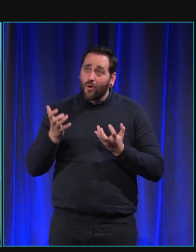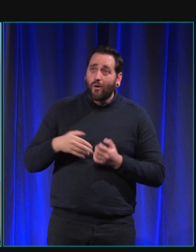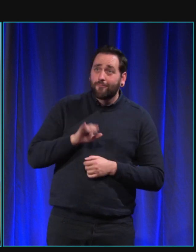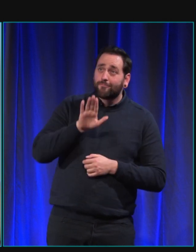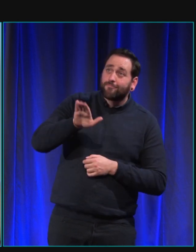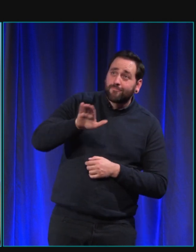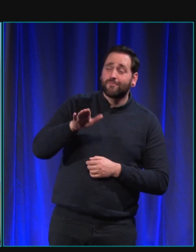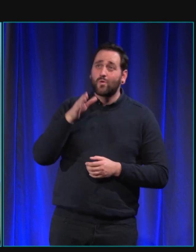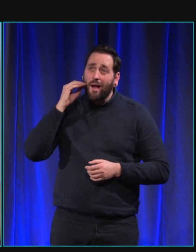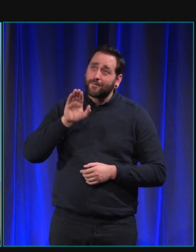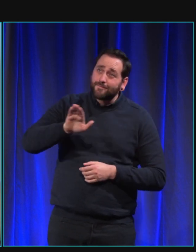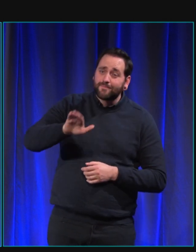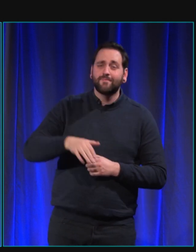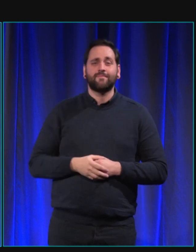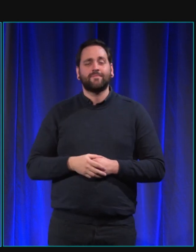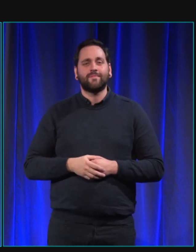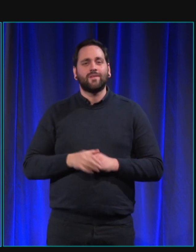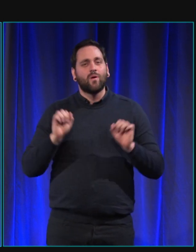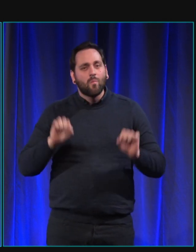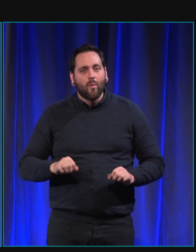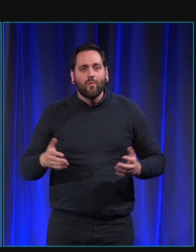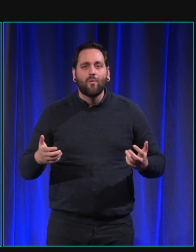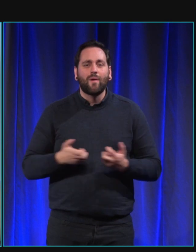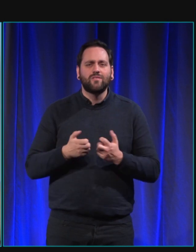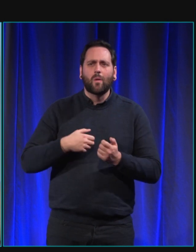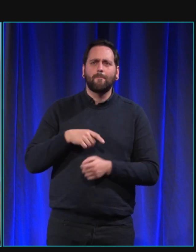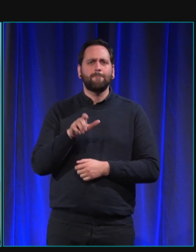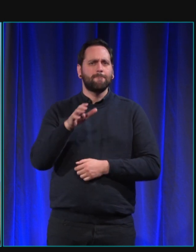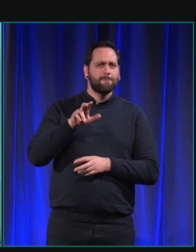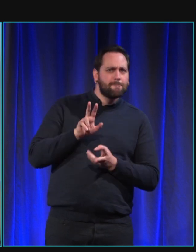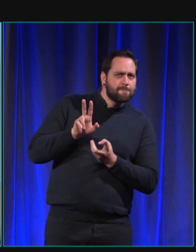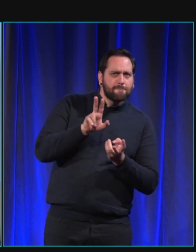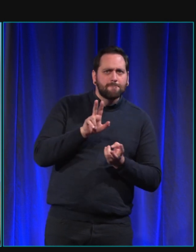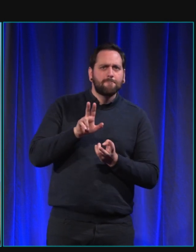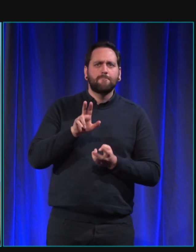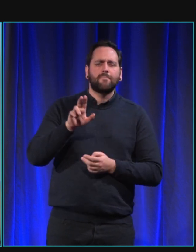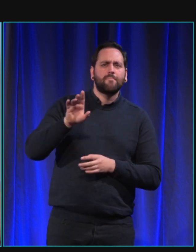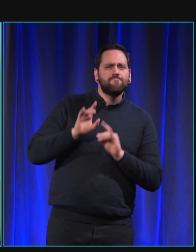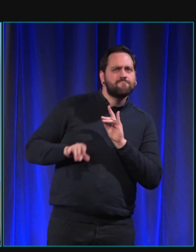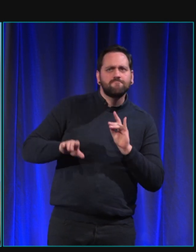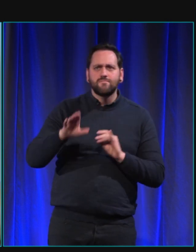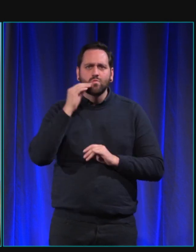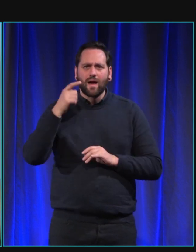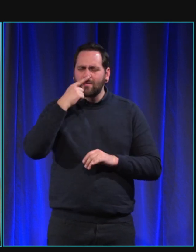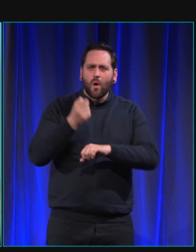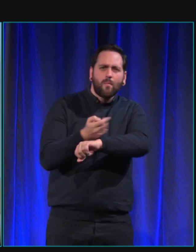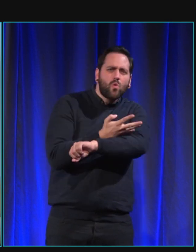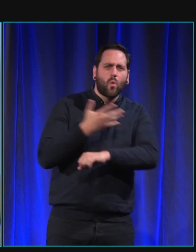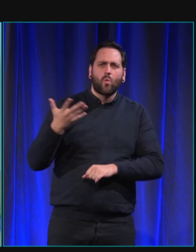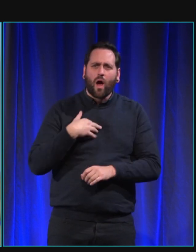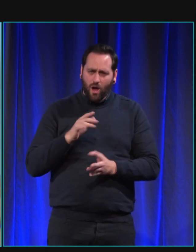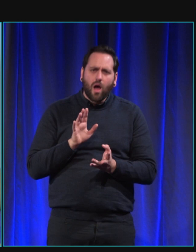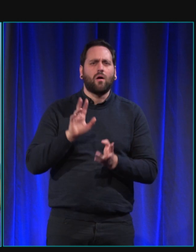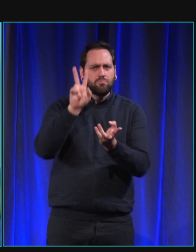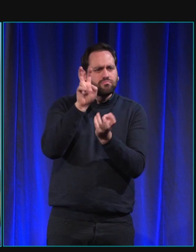Ils sont aussi attentifs à nos émotions, et ils les identifient à travers différents canaux de communication.